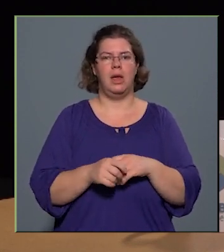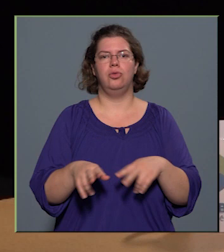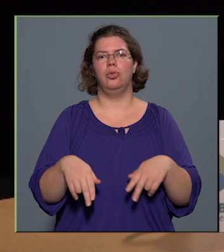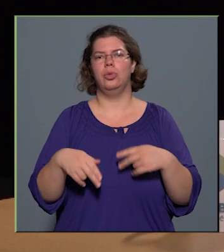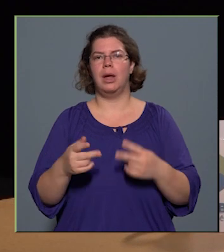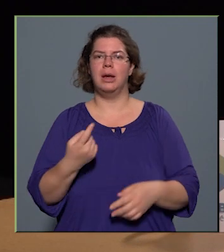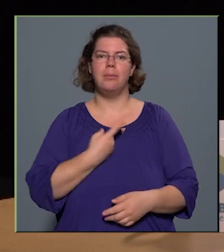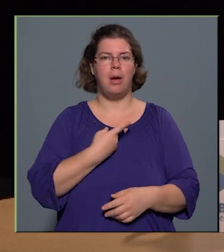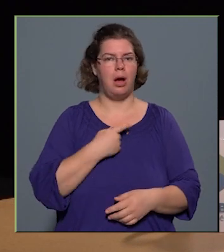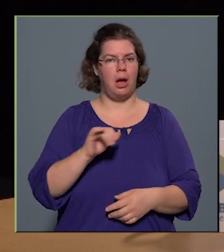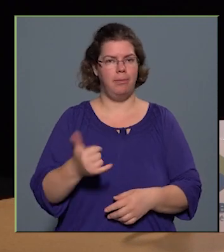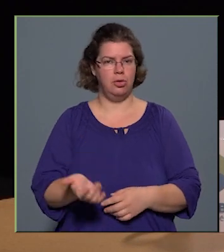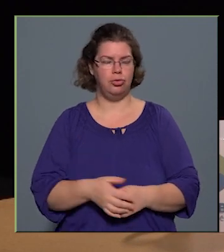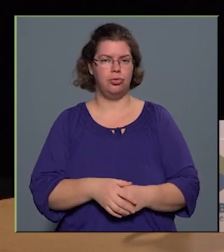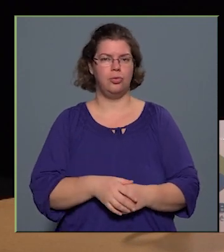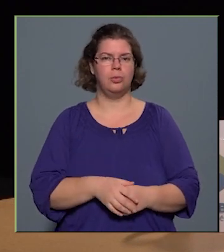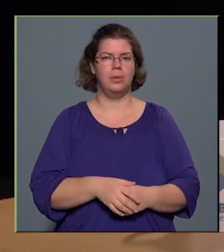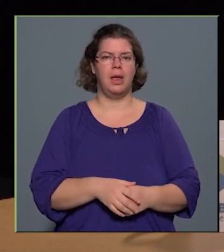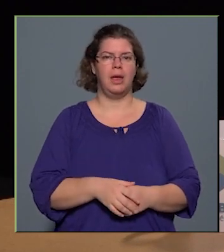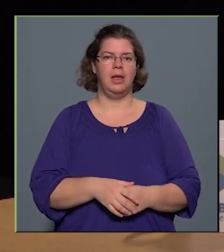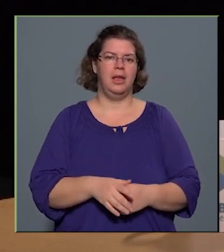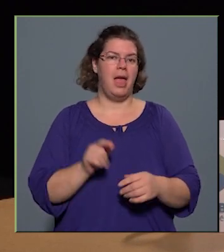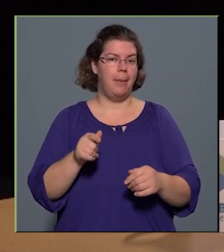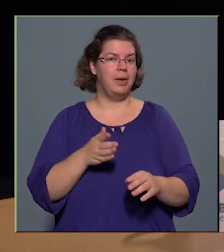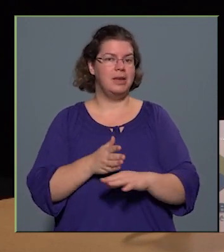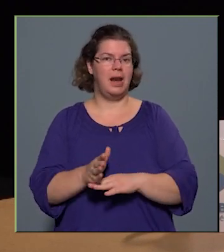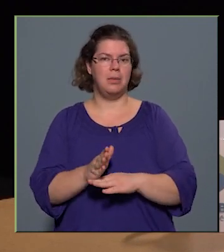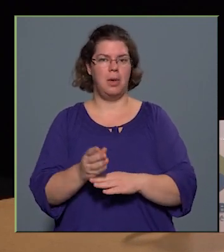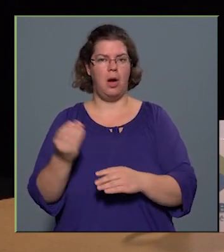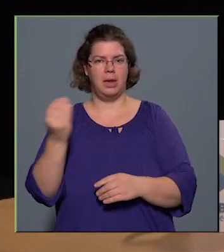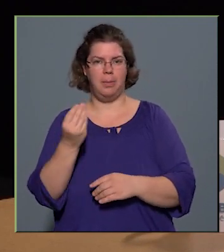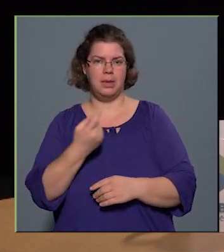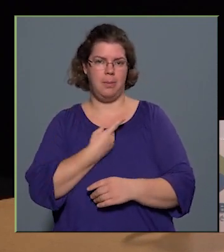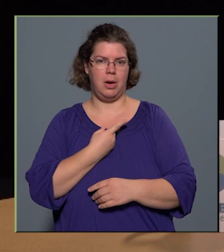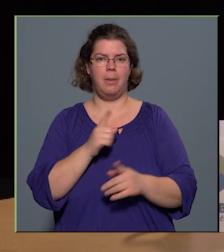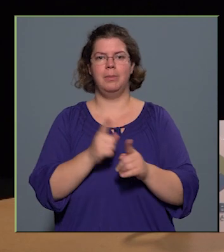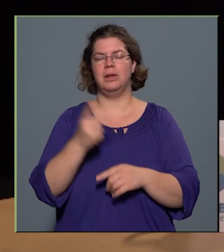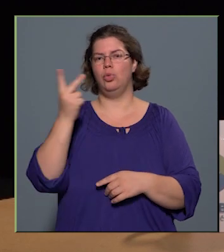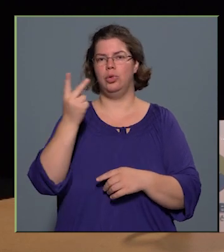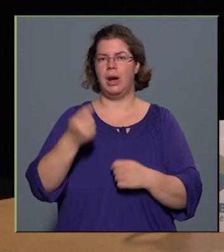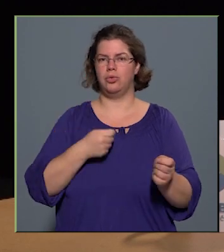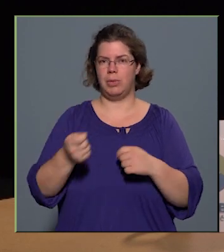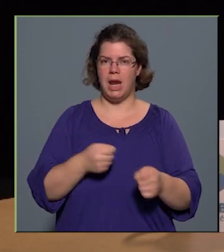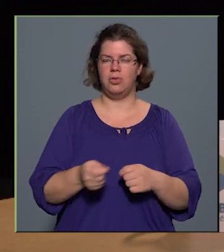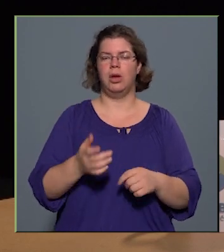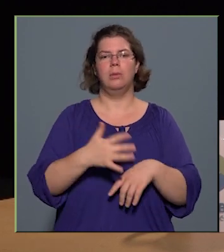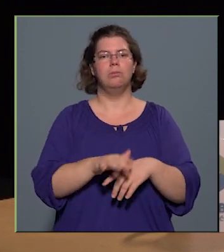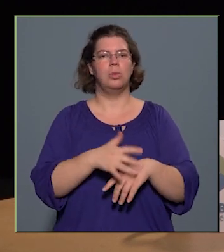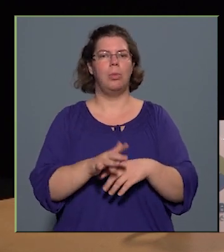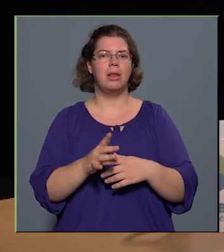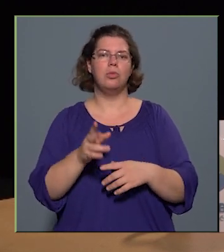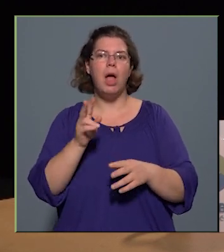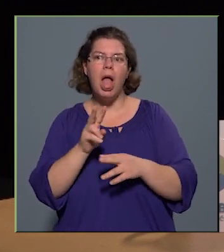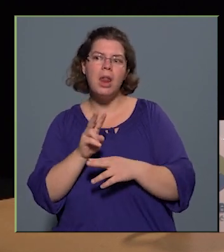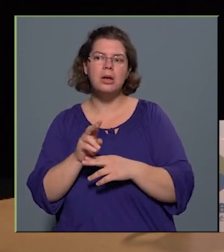én magam is ebbe az irányba képezte magam, mint kultúrális menedzser. Próbáltuk ellesni azokat